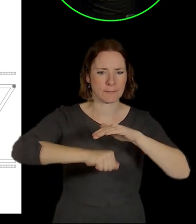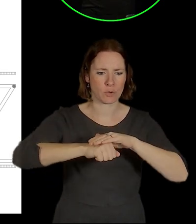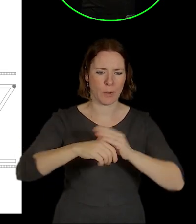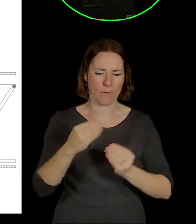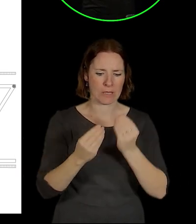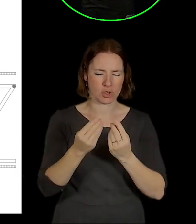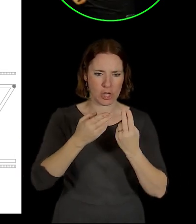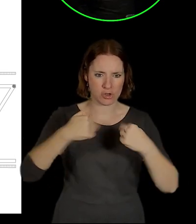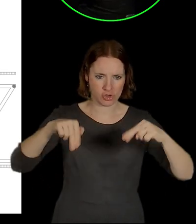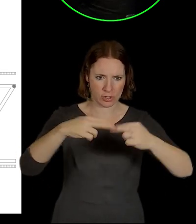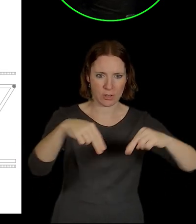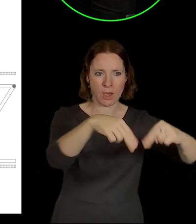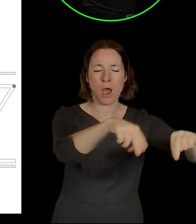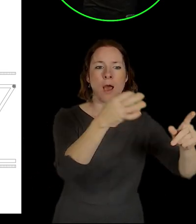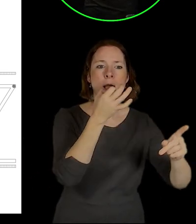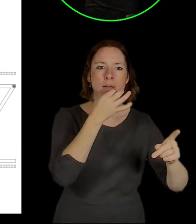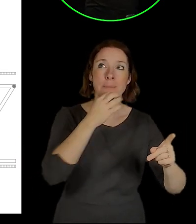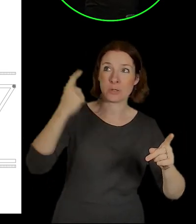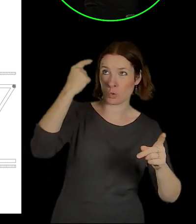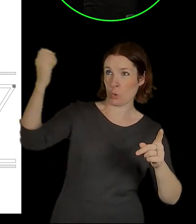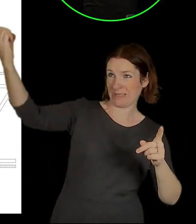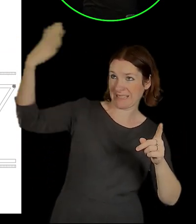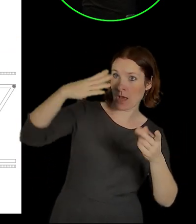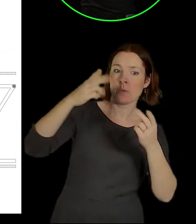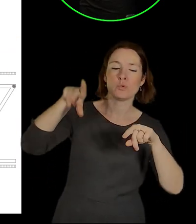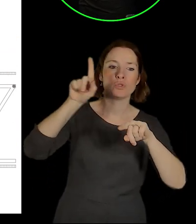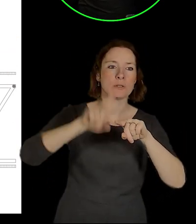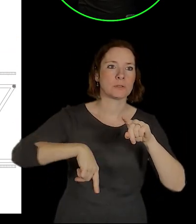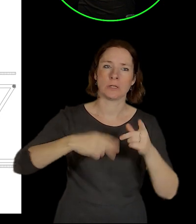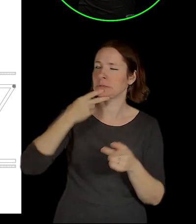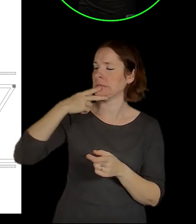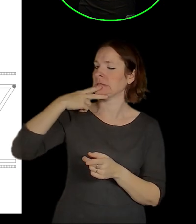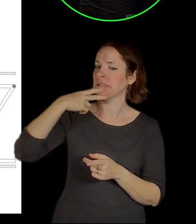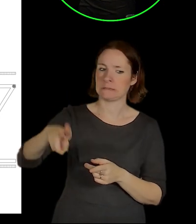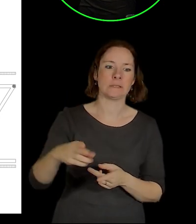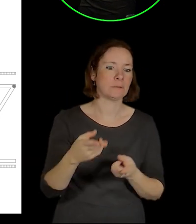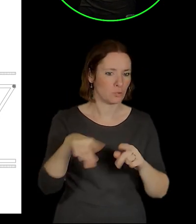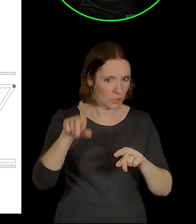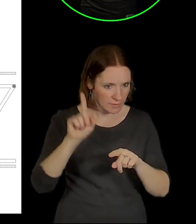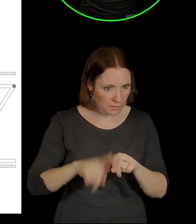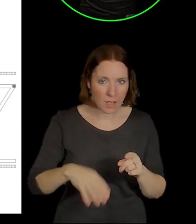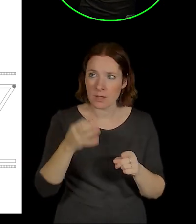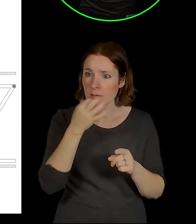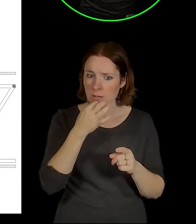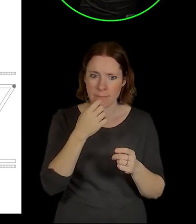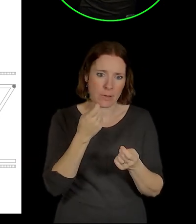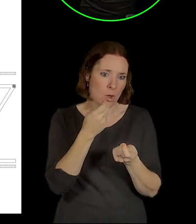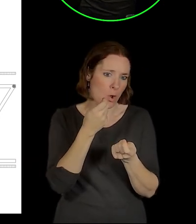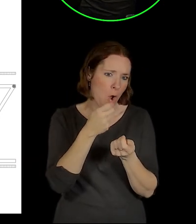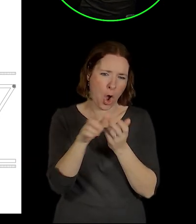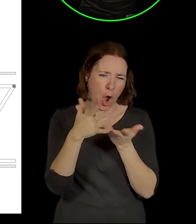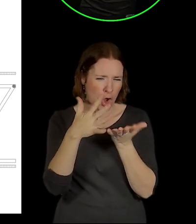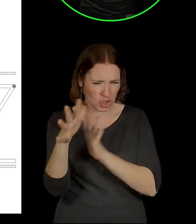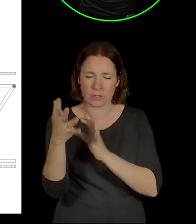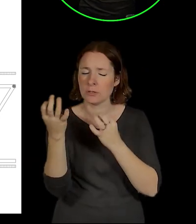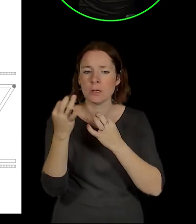most, že tam může vzniknout skleníkový efekt, že vlastně hasiči, aby to vůbec byli schopni akceptovat, tak nechtěli střechu. Oni